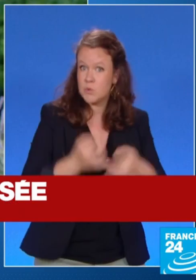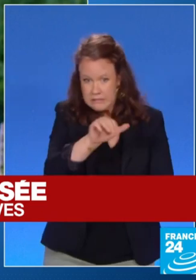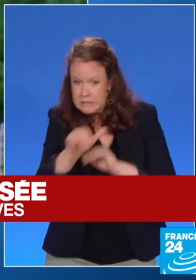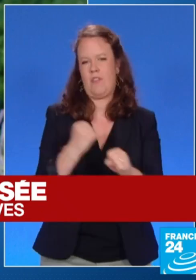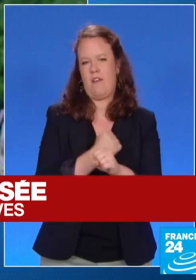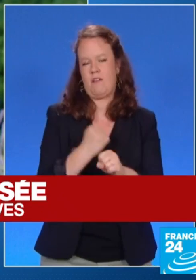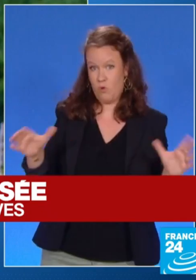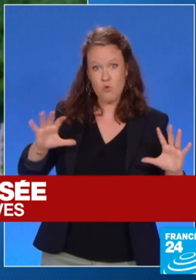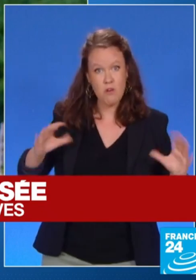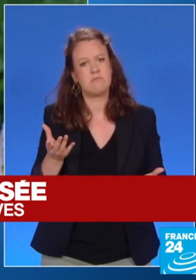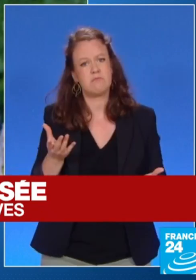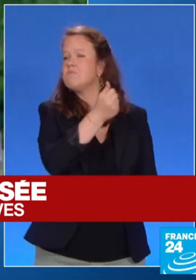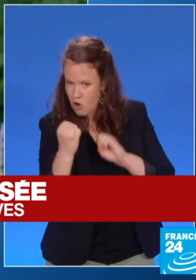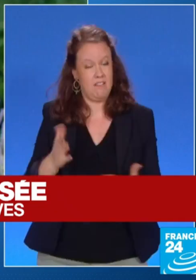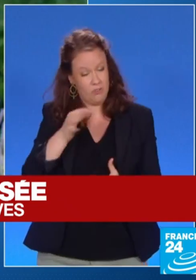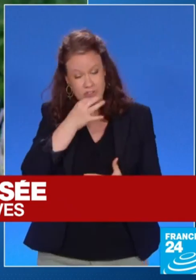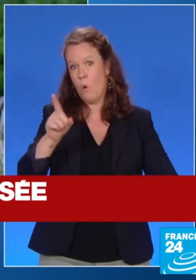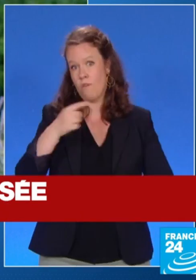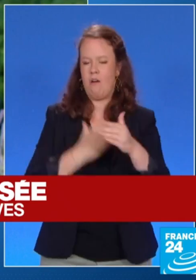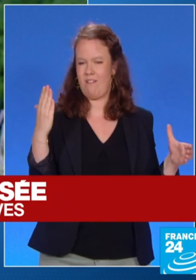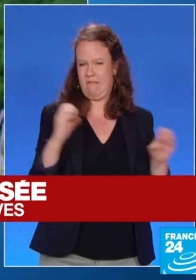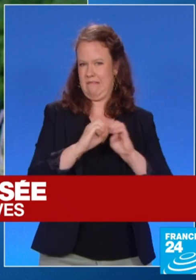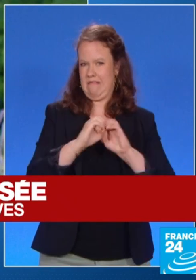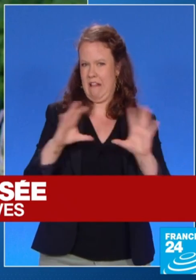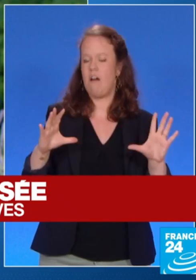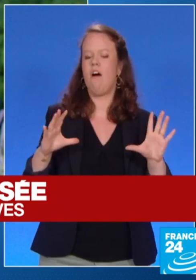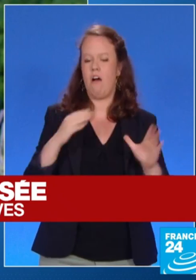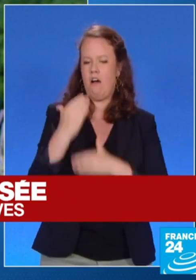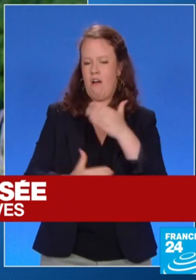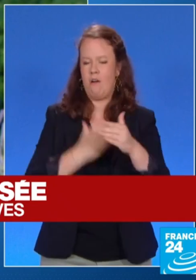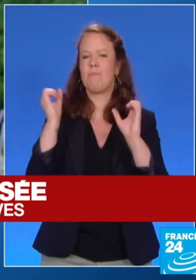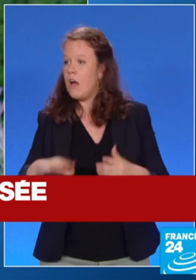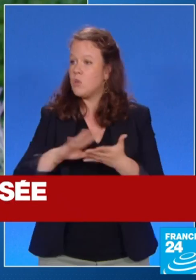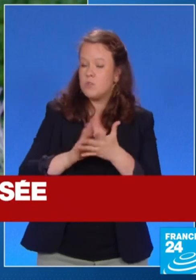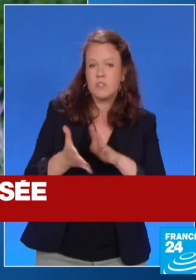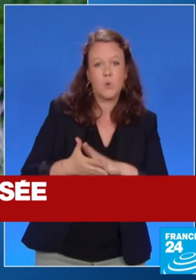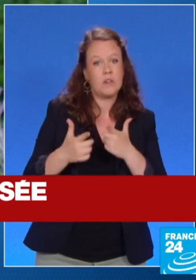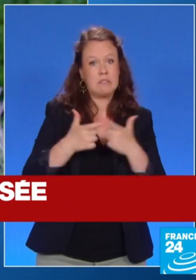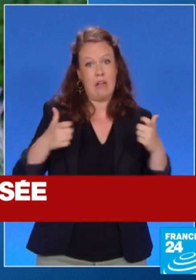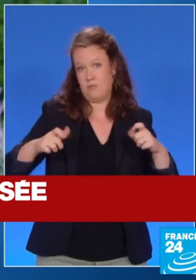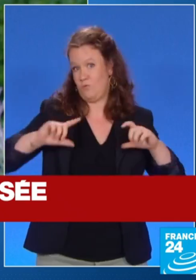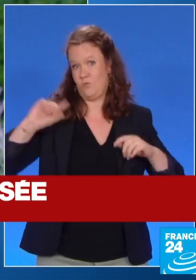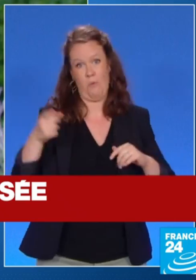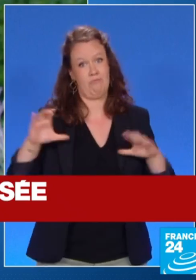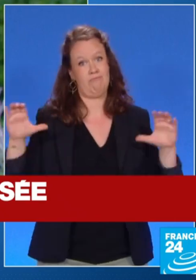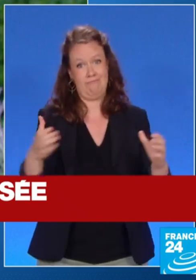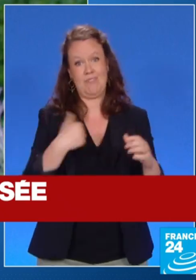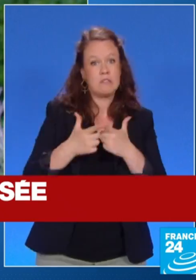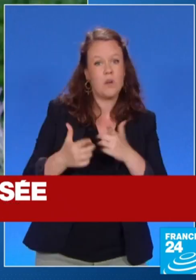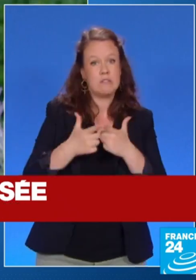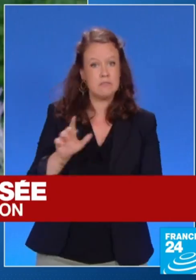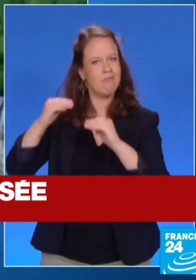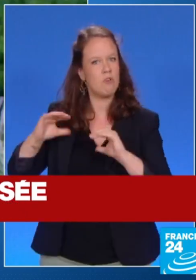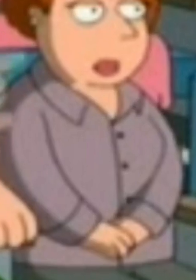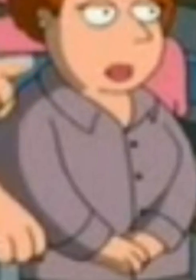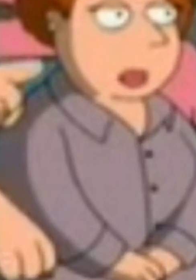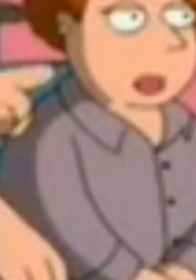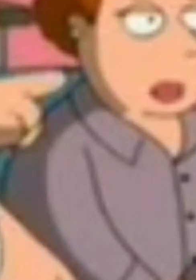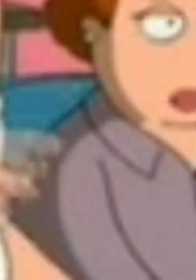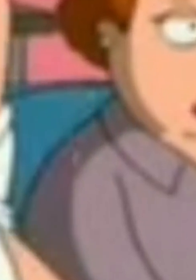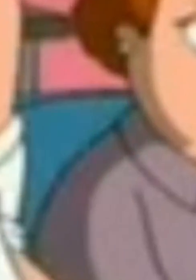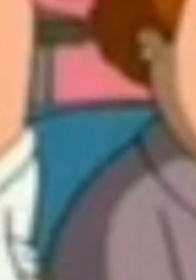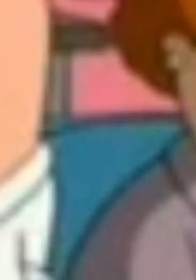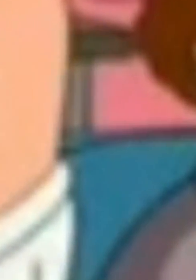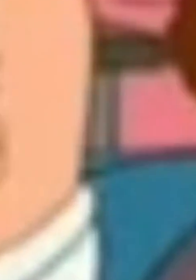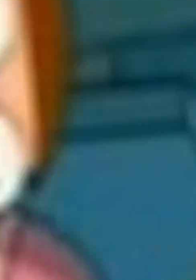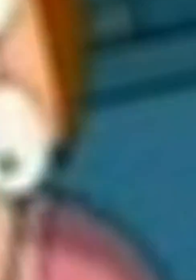12 x6 dans le cul, soit on manque le profond des fesses. Vous le savez, je suis con. Pour cela, il faudra aller à l'école. Hé